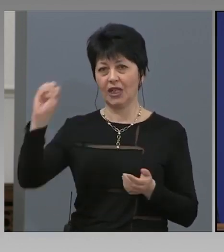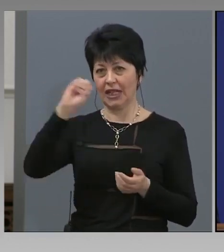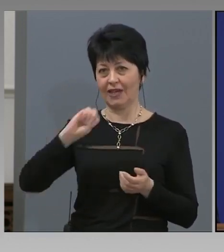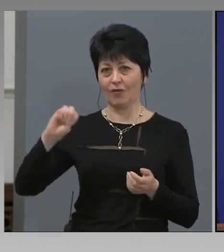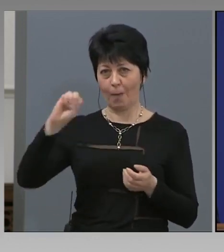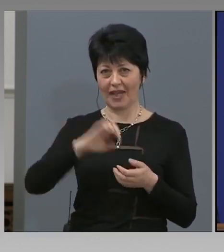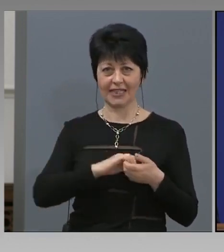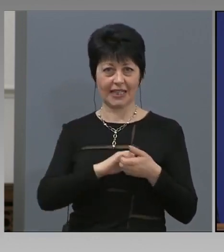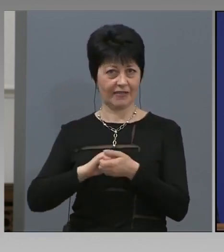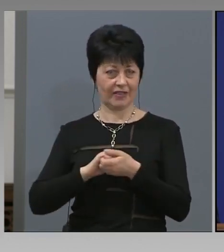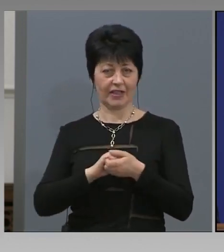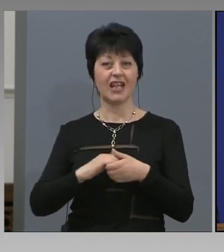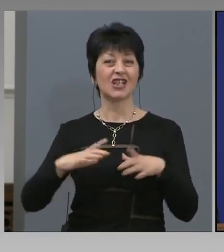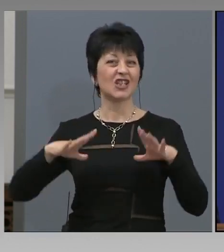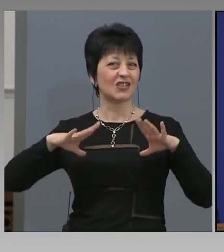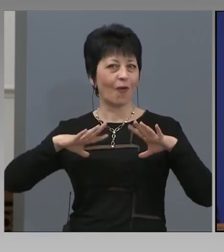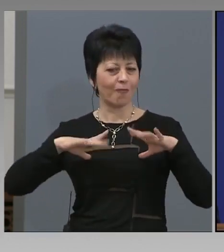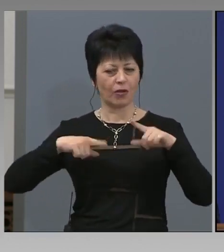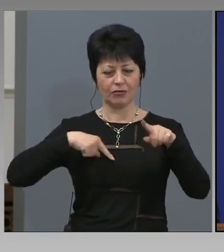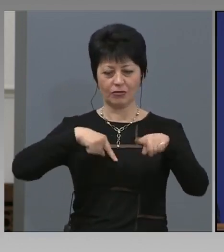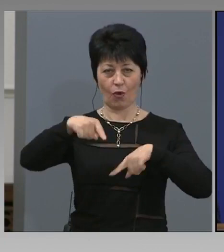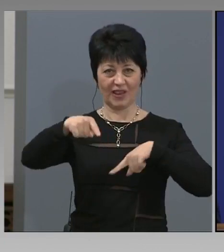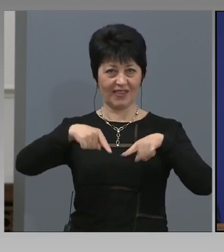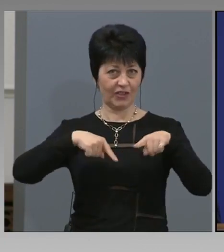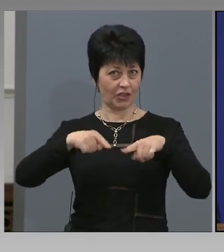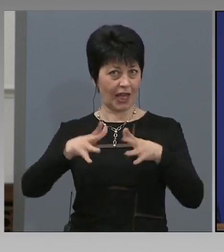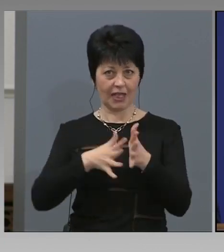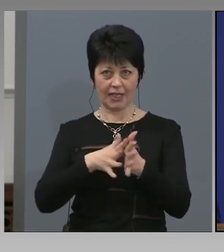свободното придвижване на хора го има.